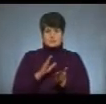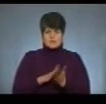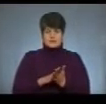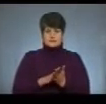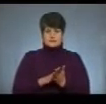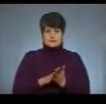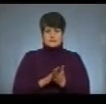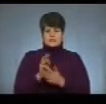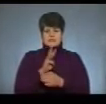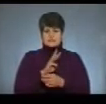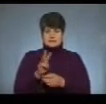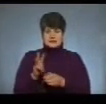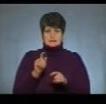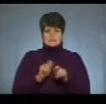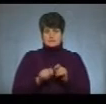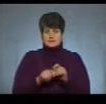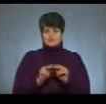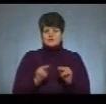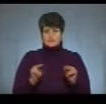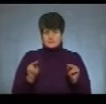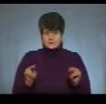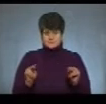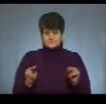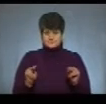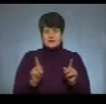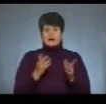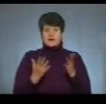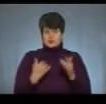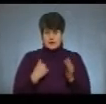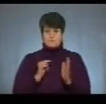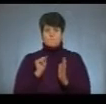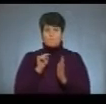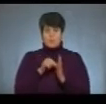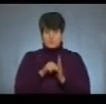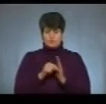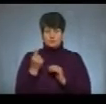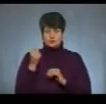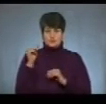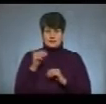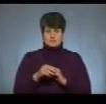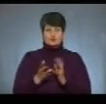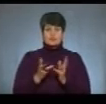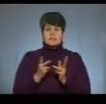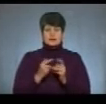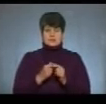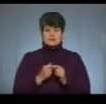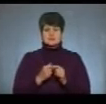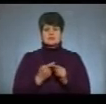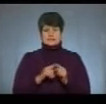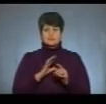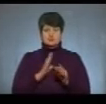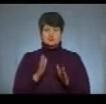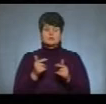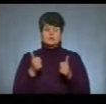сайті про сертифікацію вчителів. І, звичайно, якщо я попаду у ту тисячну кількість, то це буде